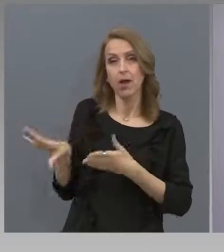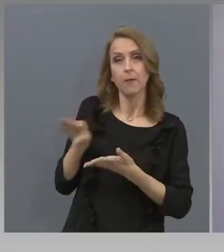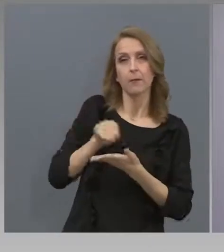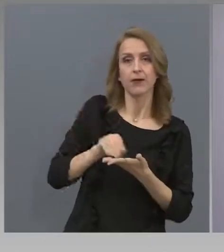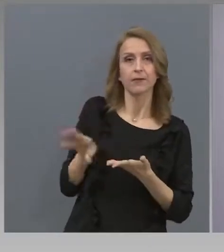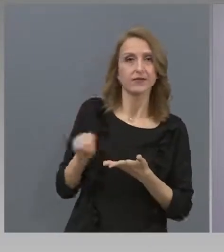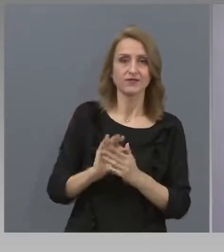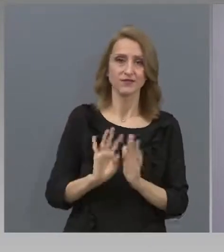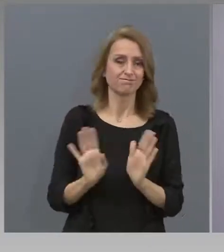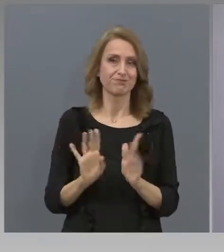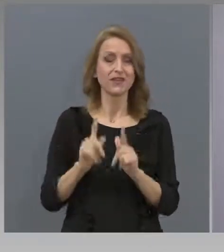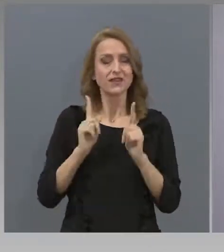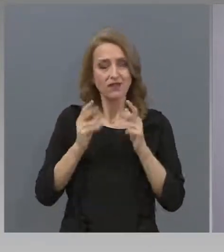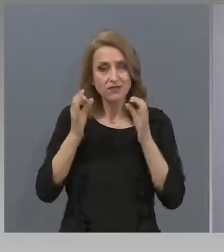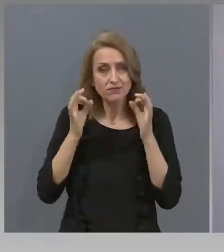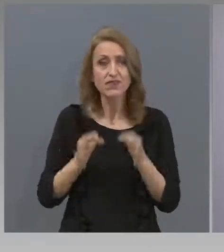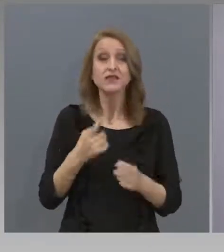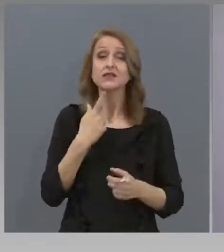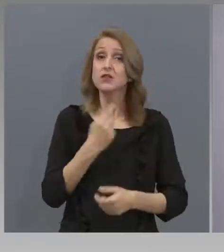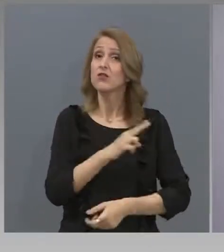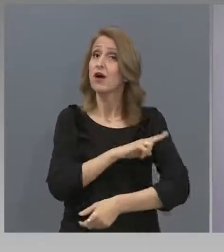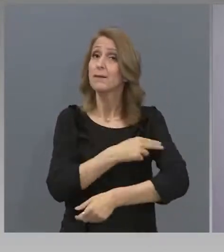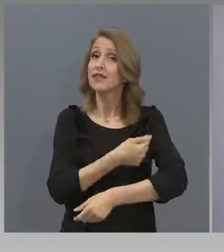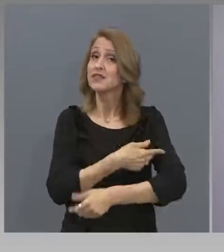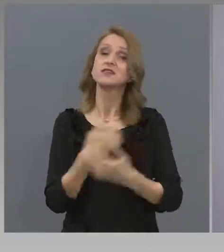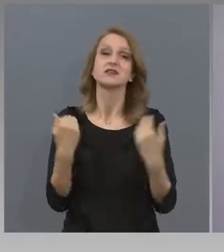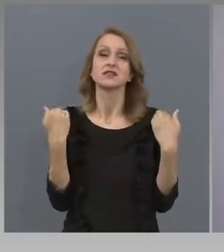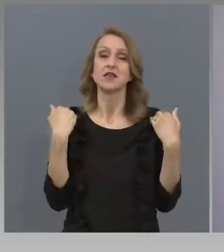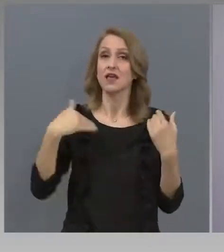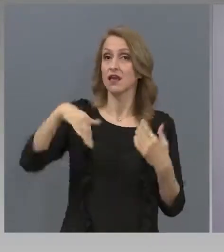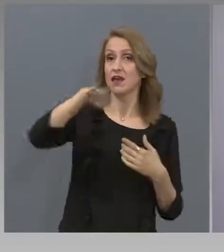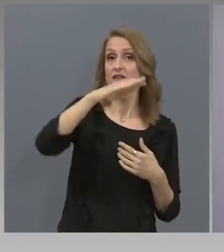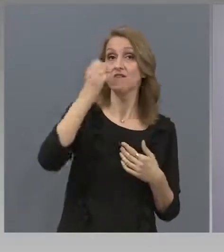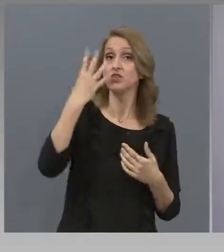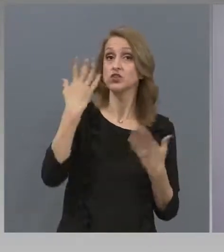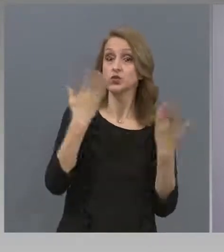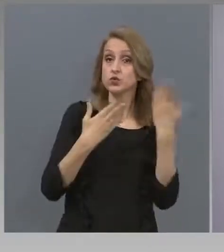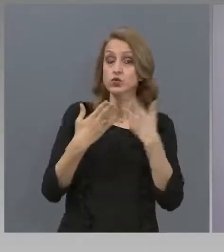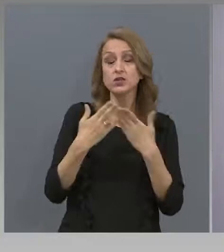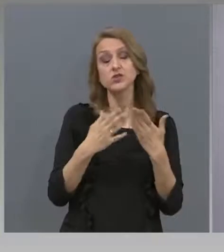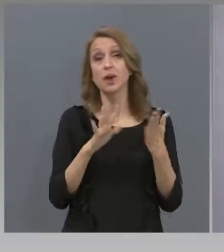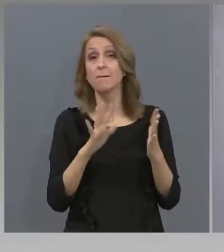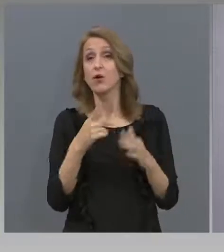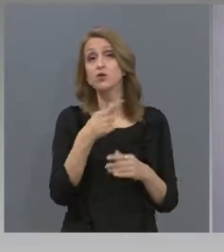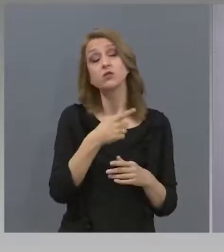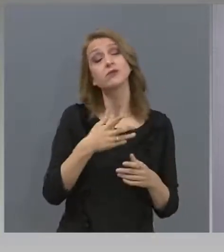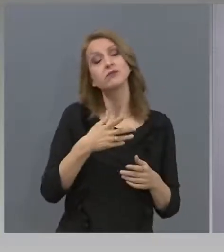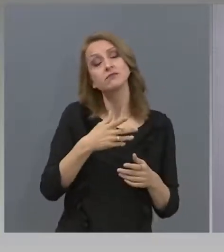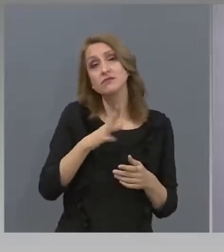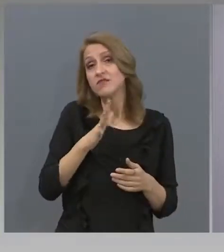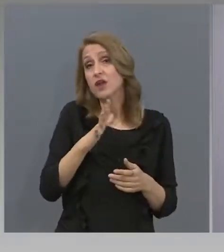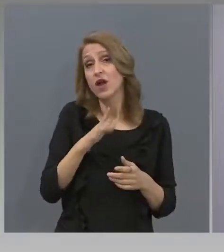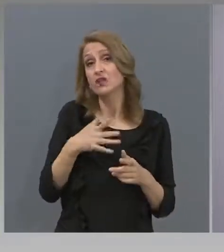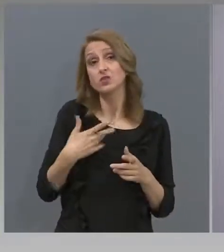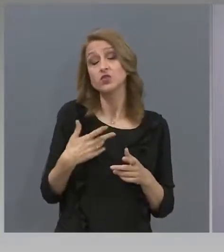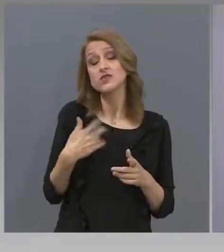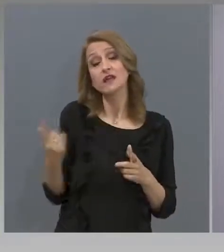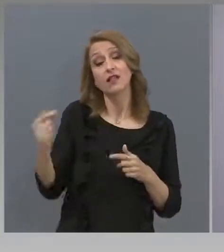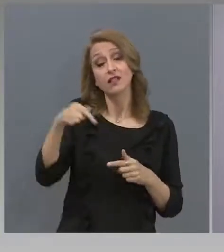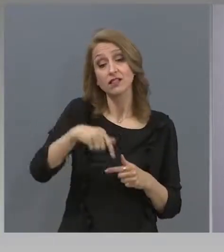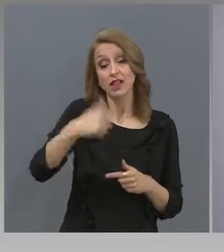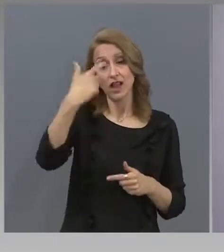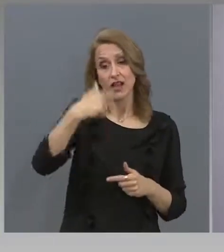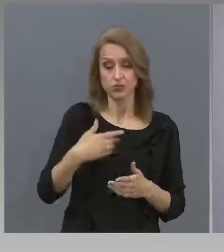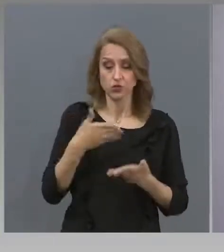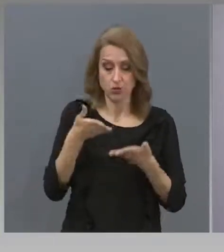нереални резултати. За това медицинските висши училища най-вероятно ще изберат да ги проведат тези изпити присъствено. Разбира се при спазването на мерките за